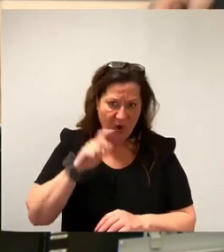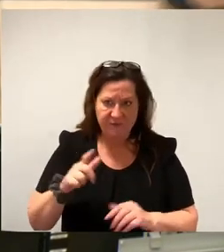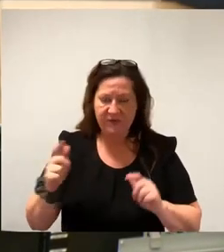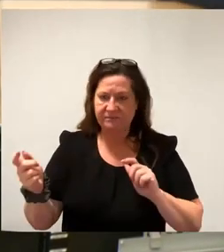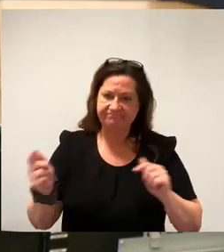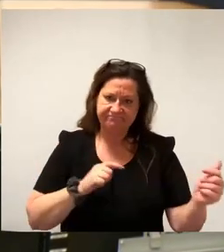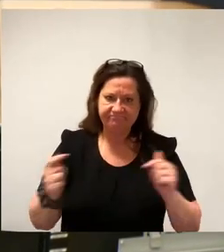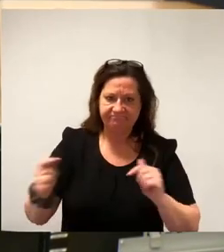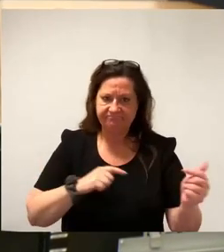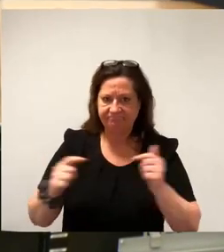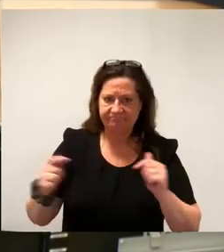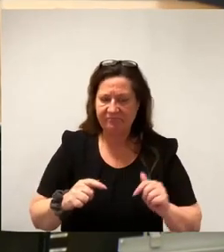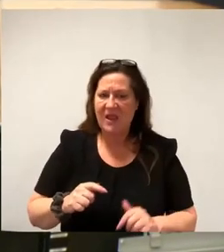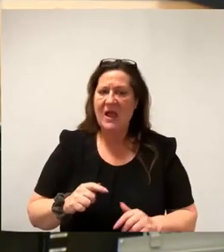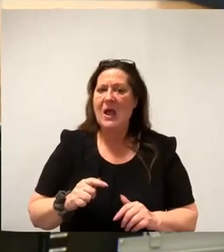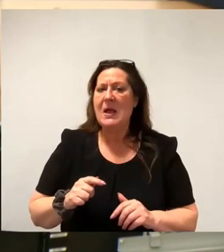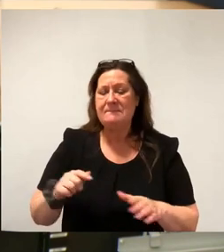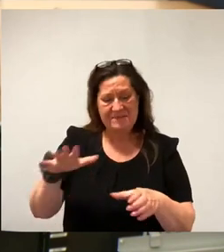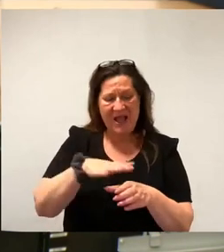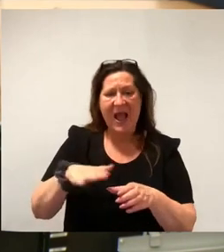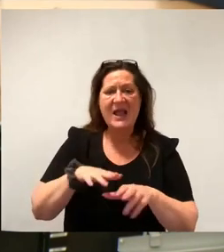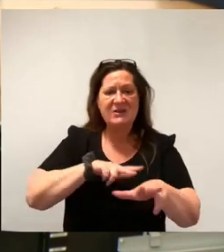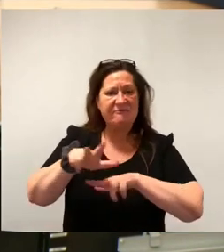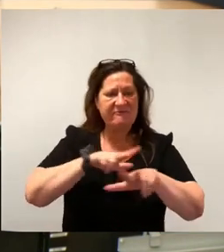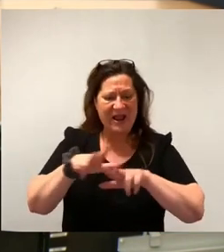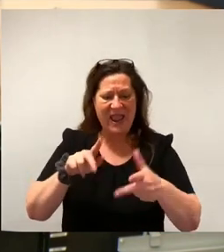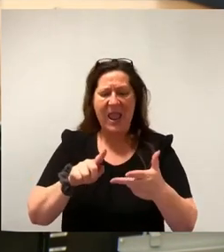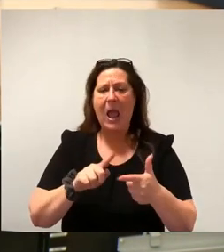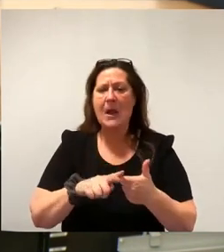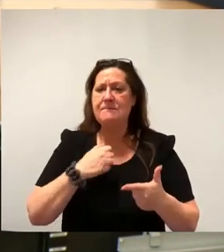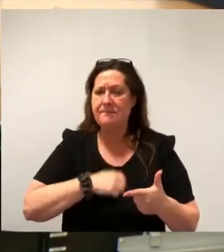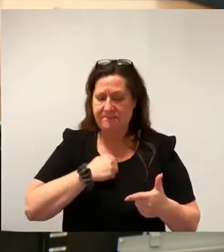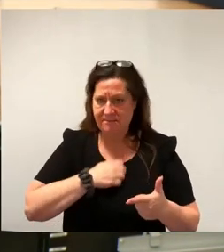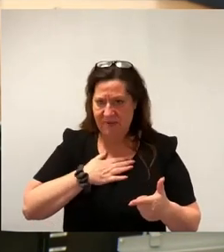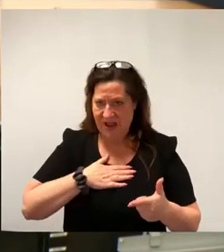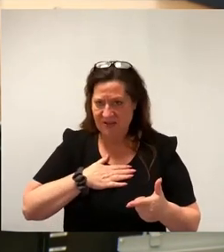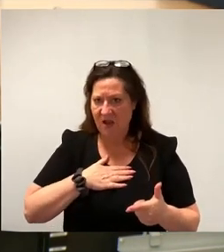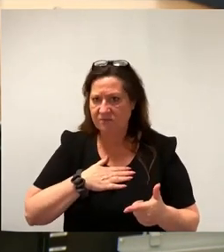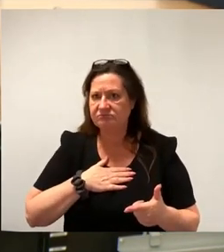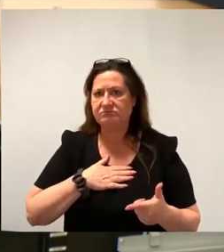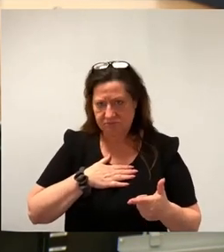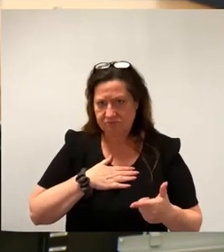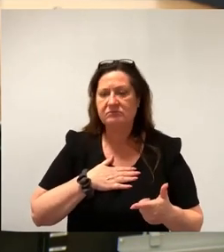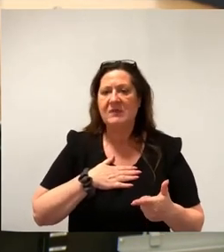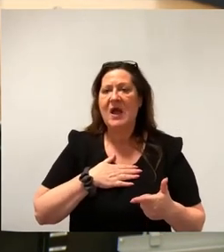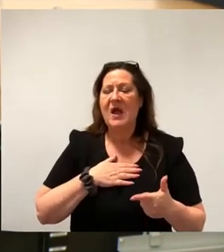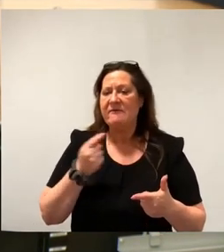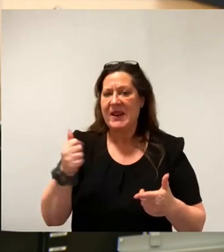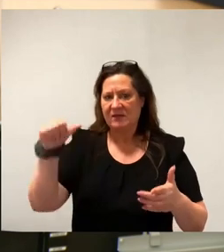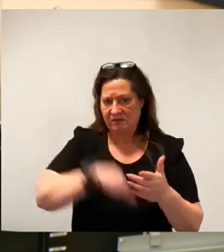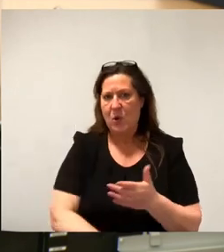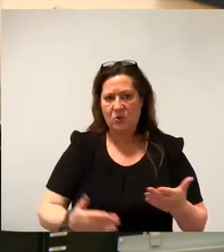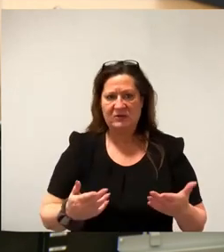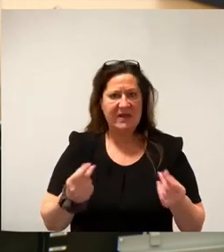stark steigender Verluste in den Bereichen Verkehr und Bäder die finanzielle Tragfähigkeit des TWD-Konzerns nicht mehr gesichert ist.